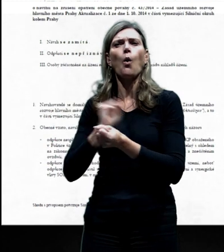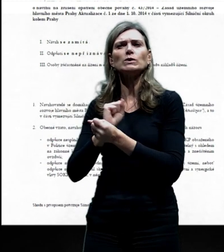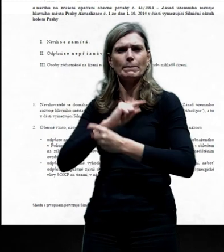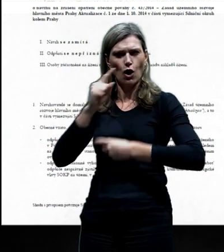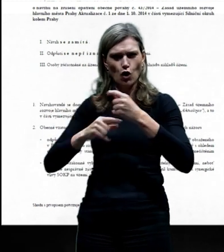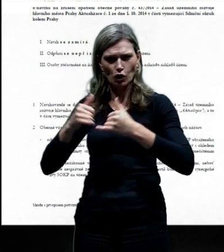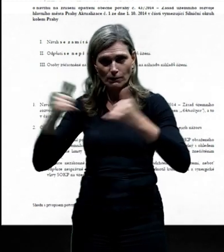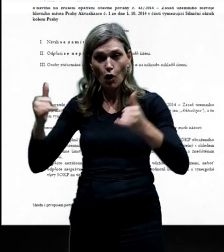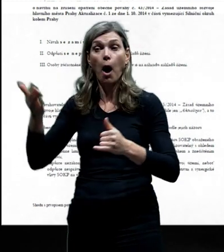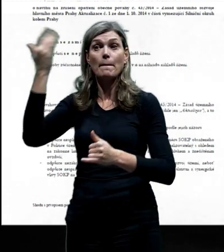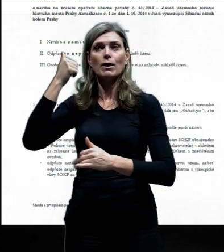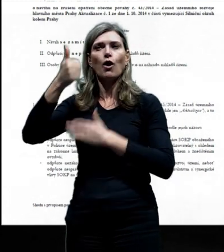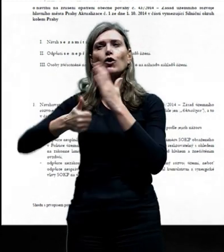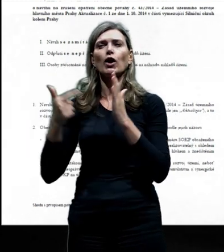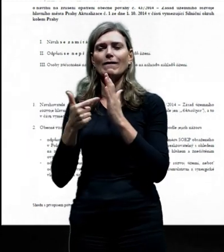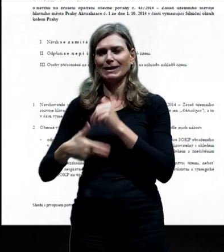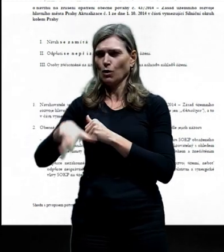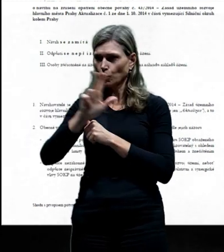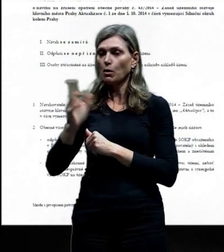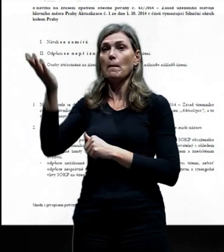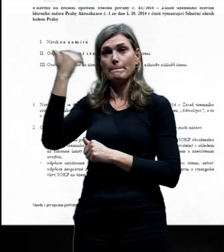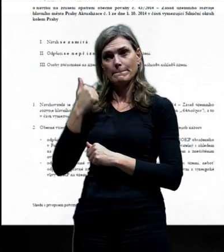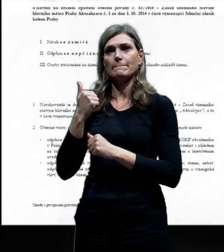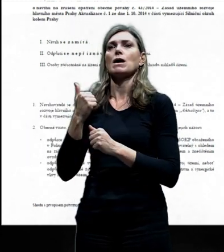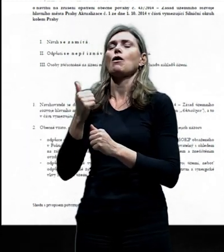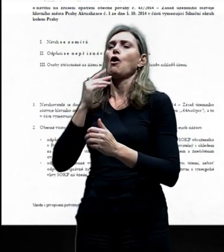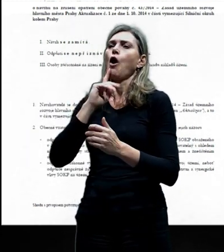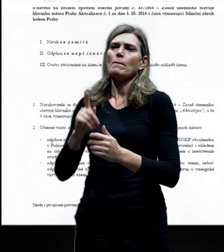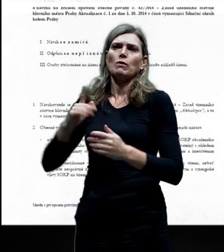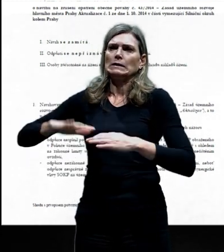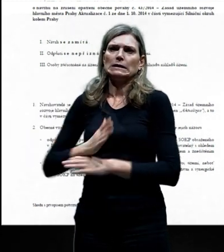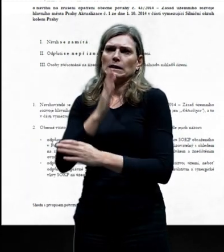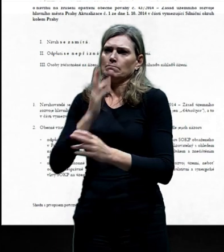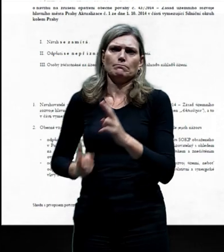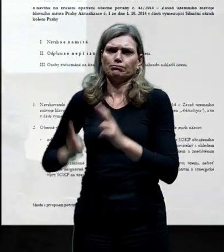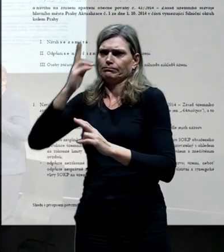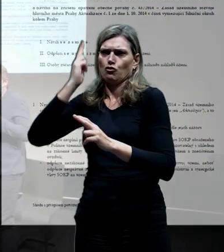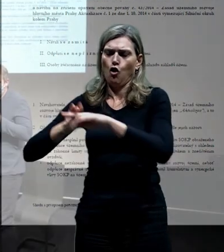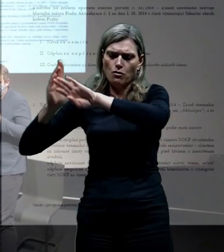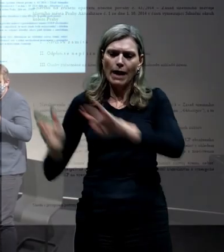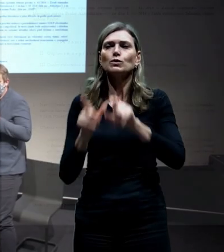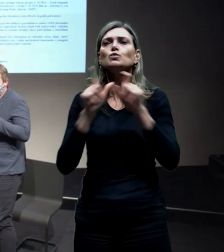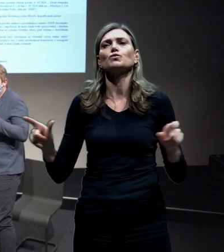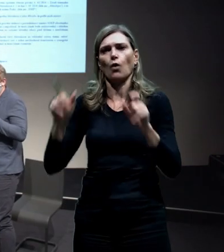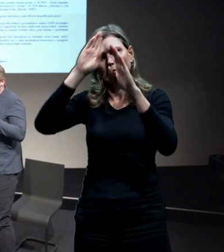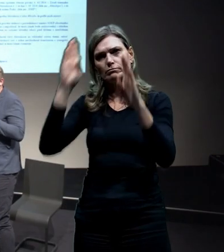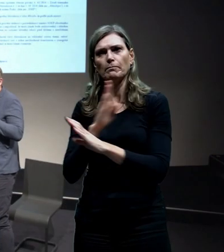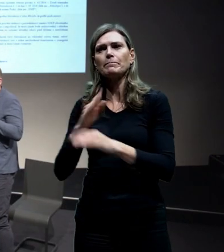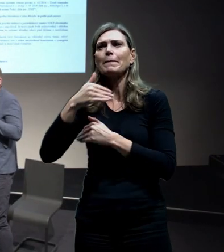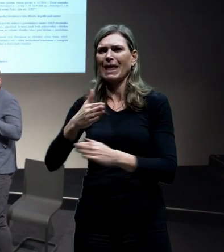v roce 2018 jsme de facto udělali velkou tlustou čáru, kdy v prosinci byl městským soudem